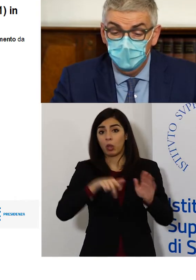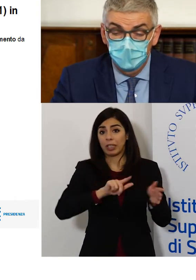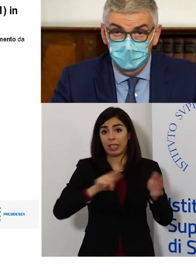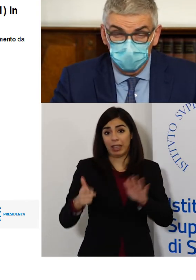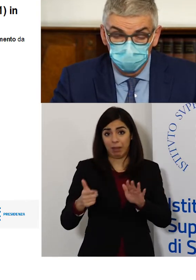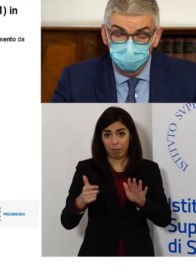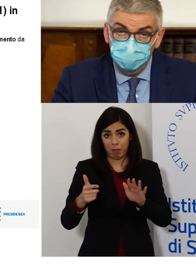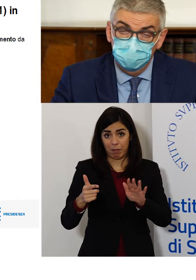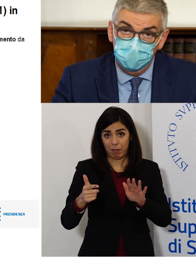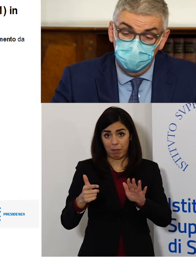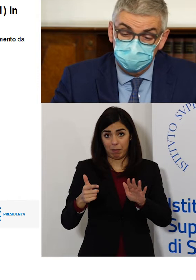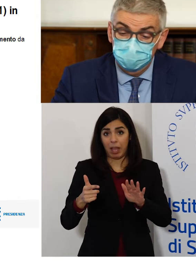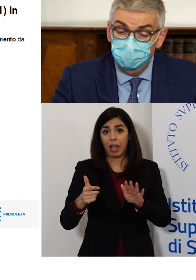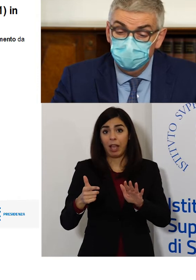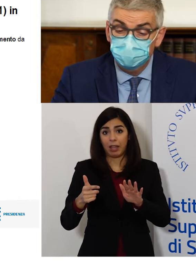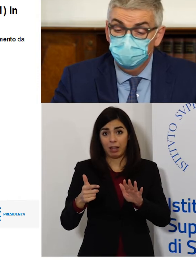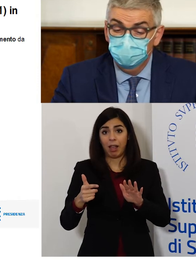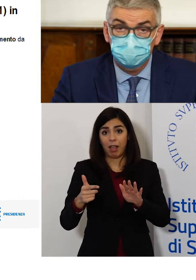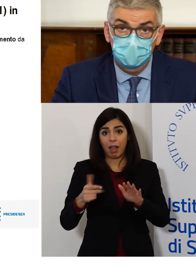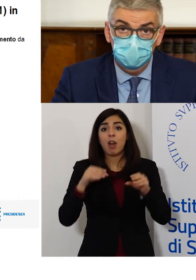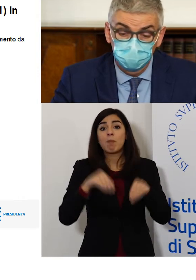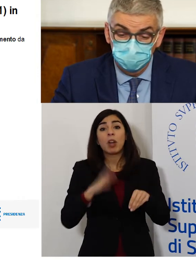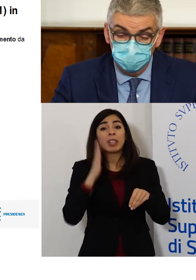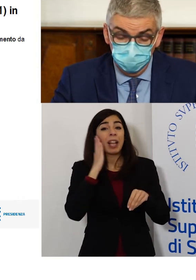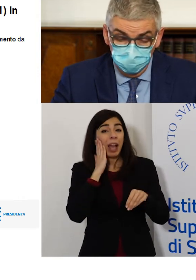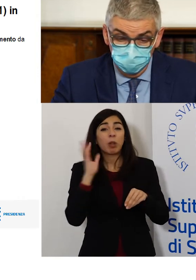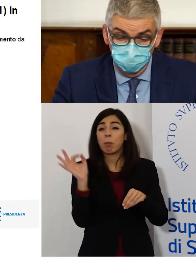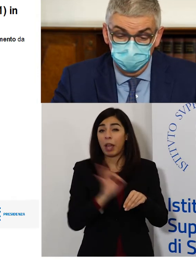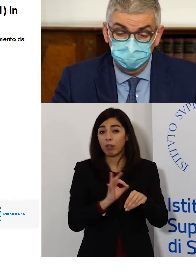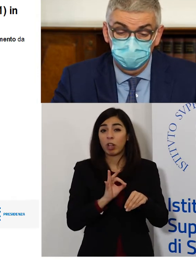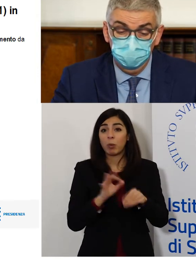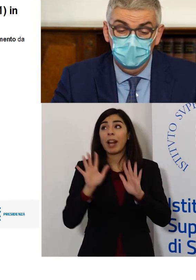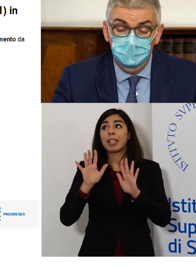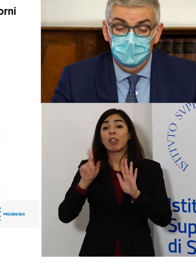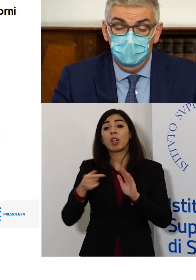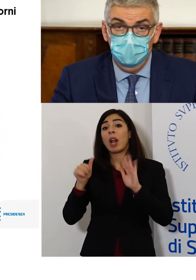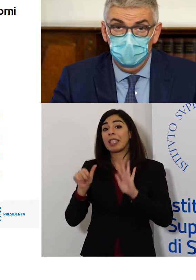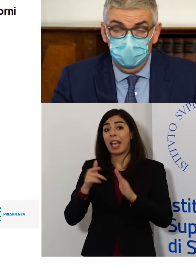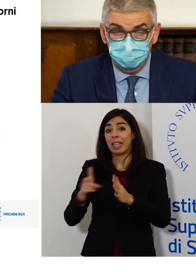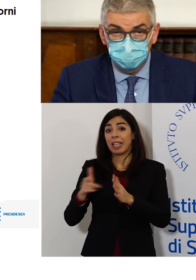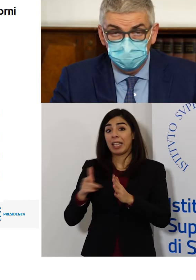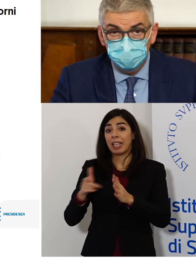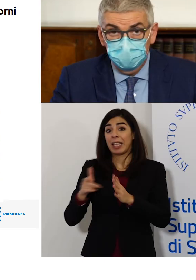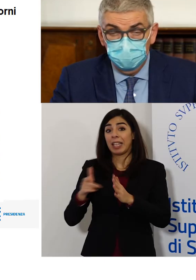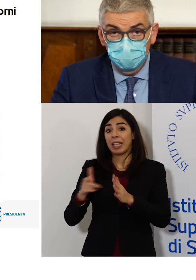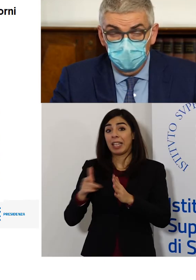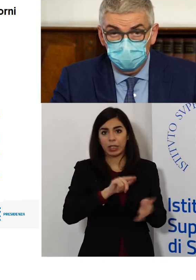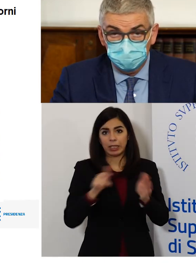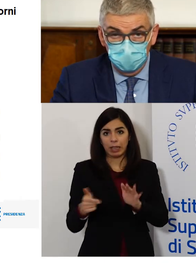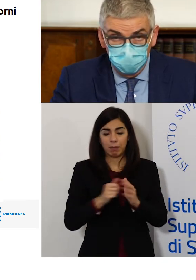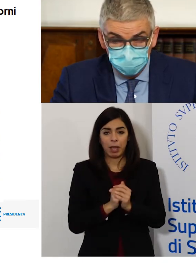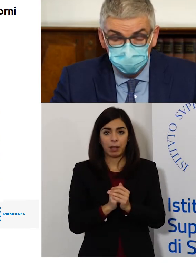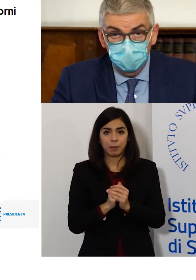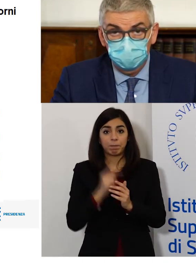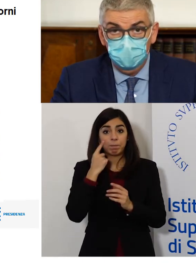settimana, con un'occupazione che è passata dal 10.6 al 12.1%. Nella slide successiva vediamo